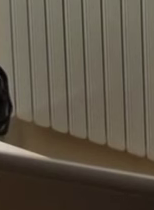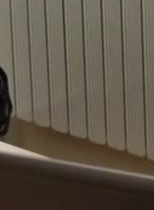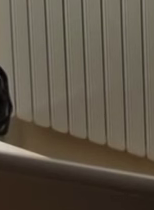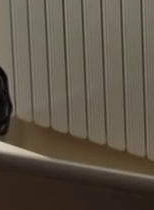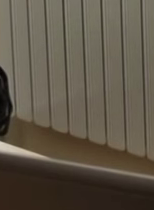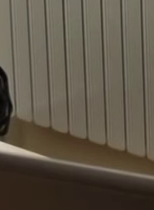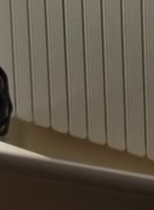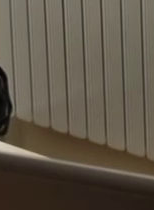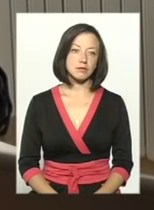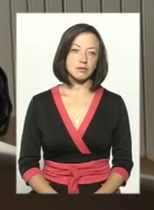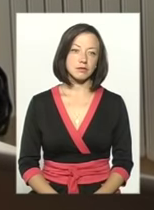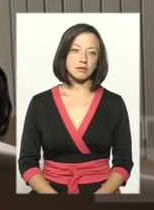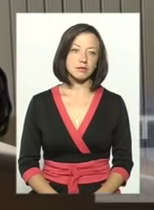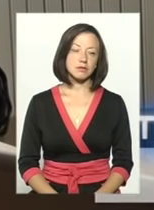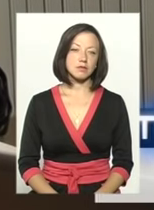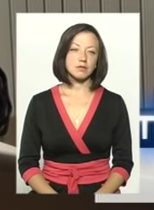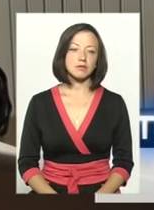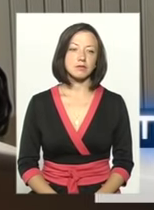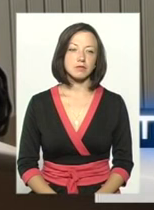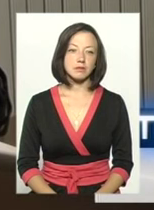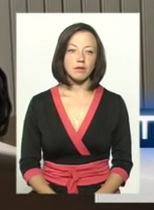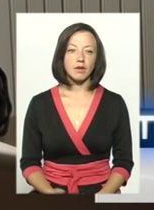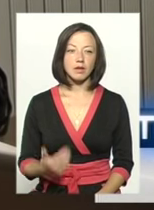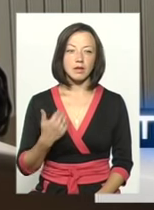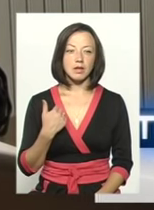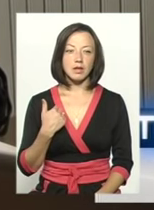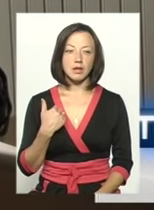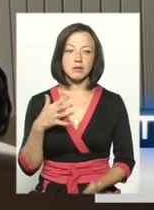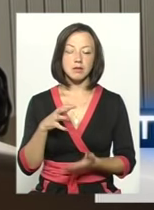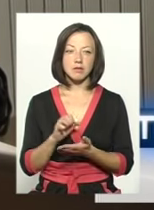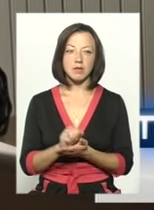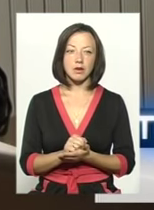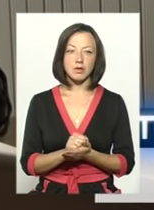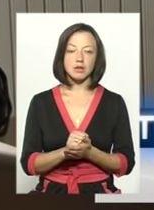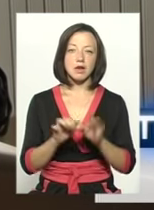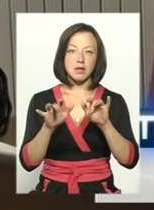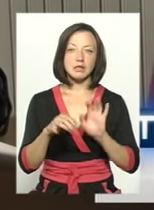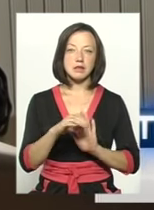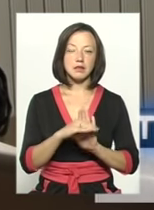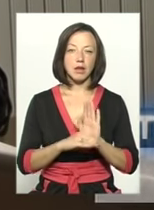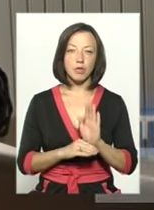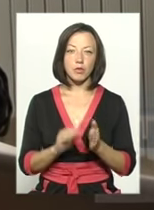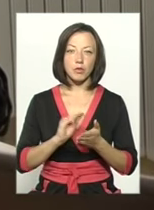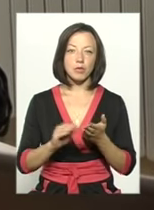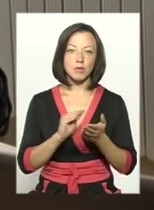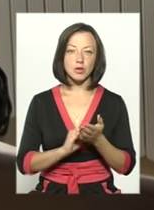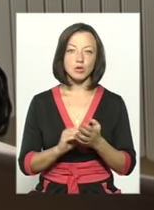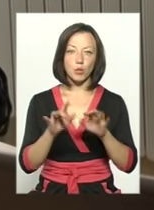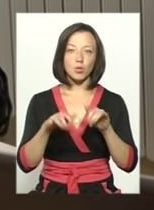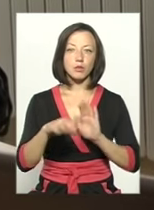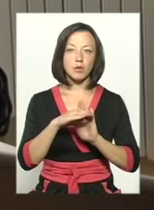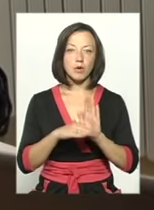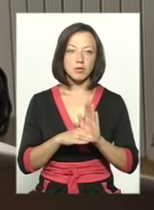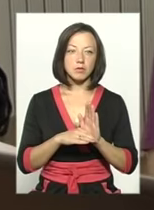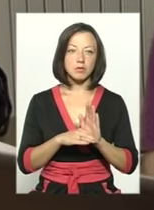Займаюся системою. Пишу модуль НДІ для транспортних засобів в